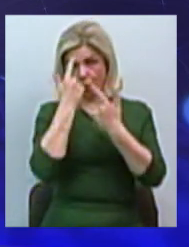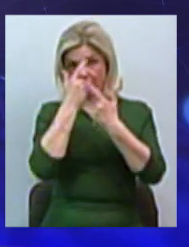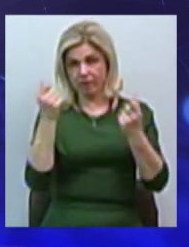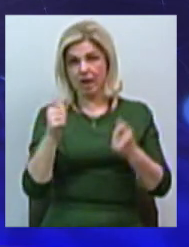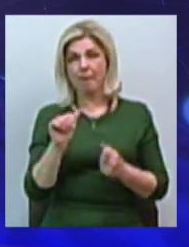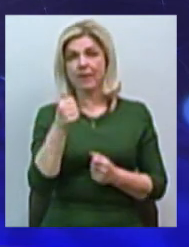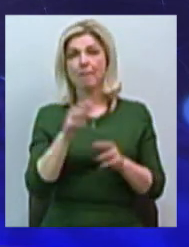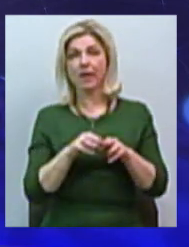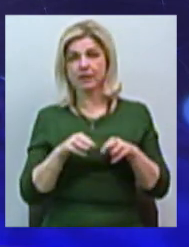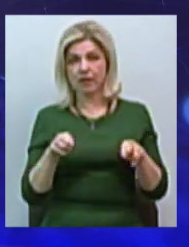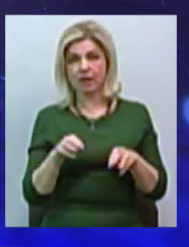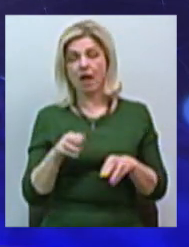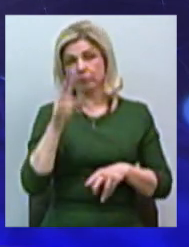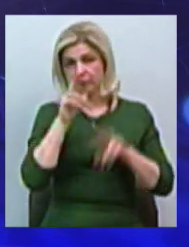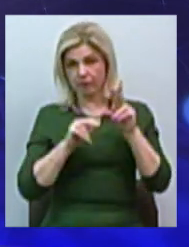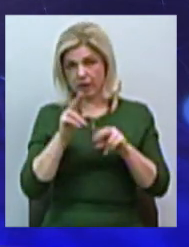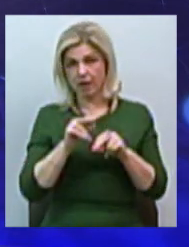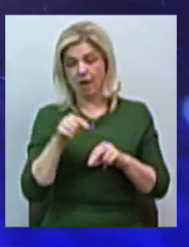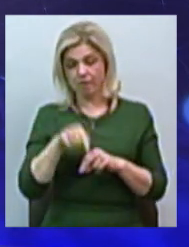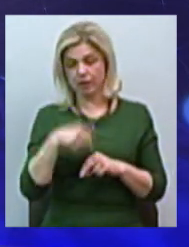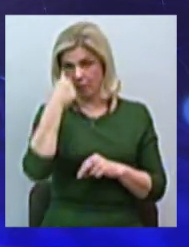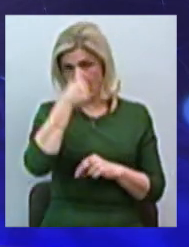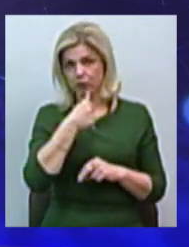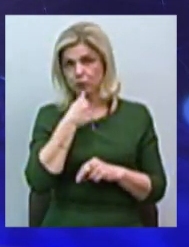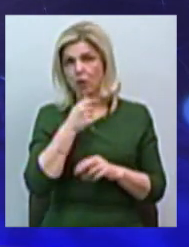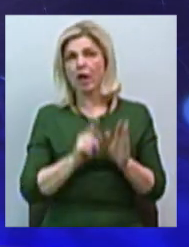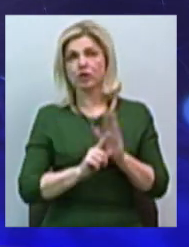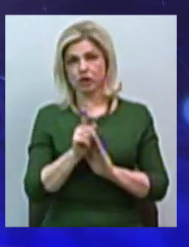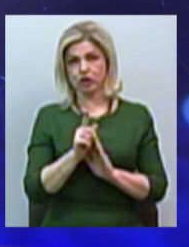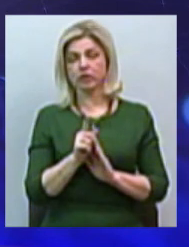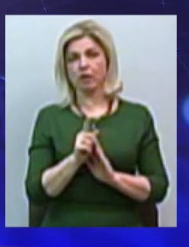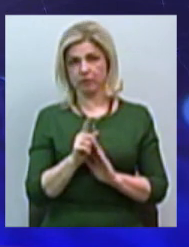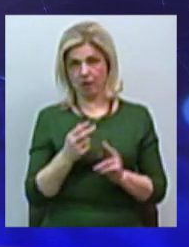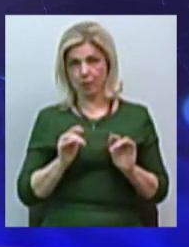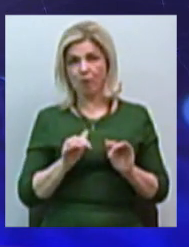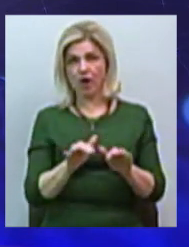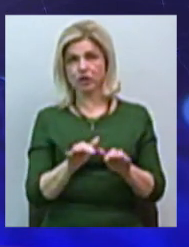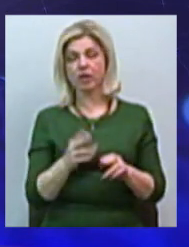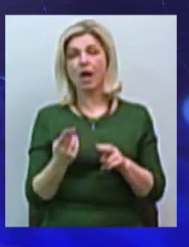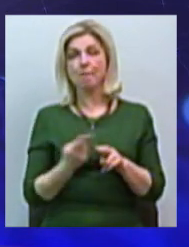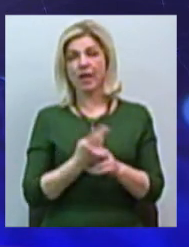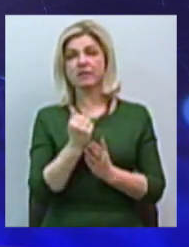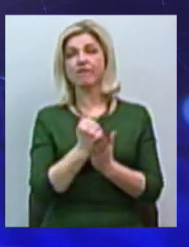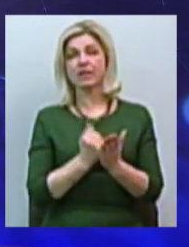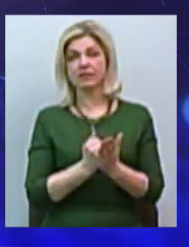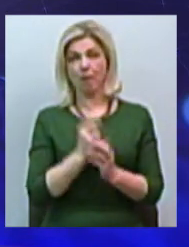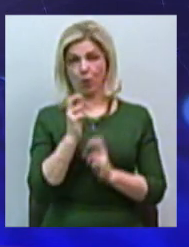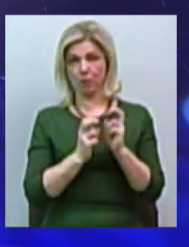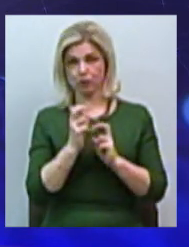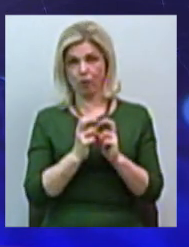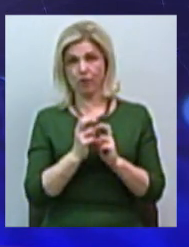вже цього року він сподівається на впровадження цього нововведення промислового безвізу. При цьому,